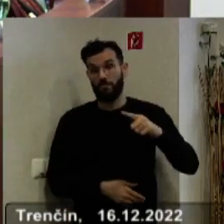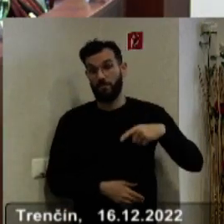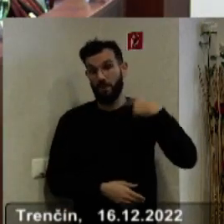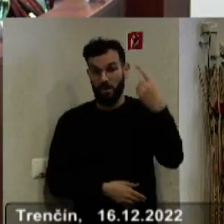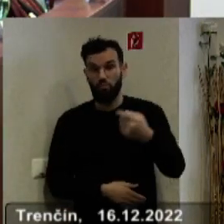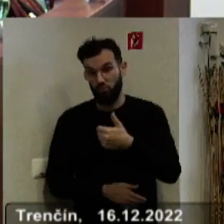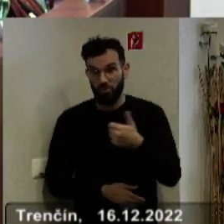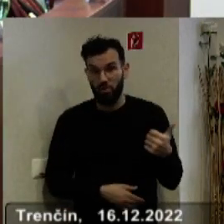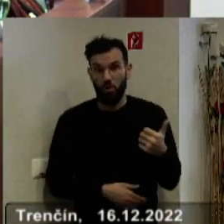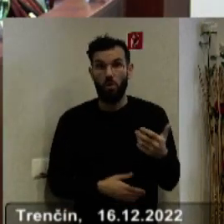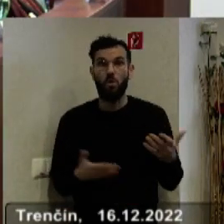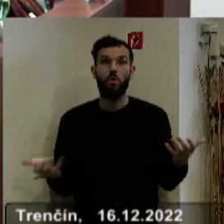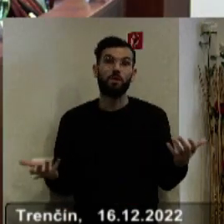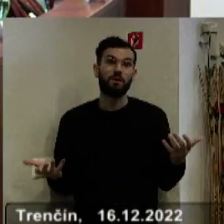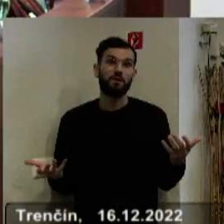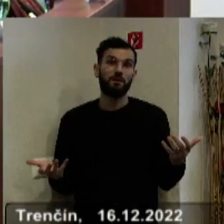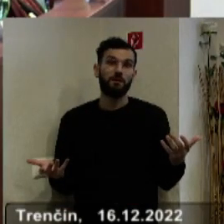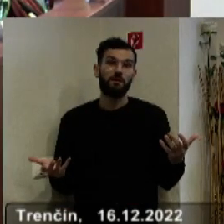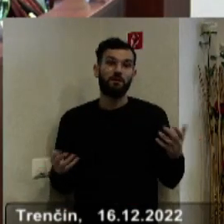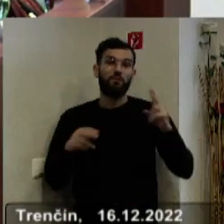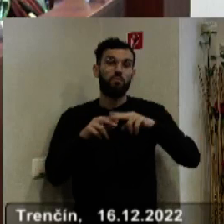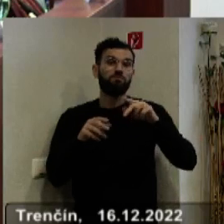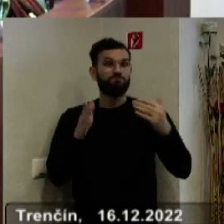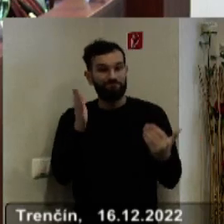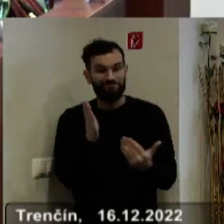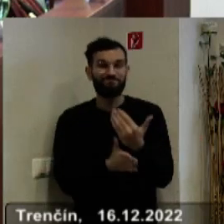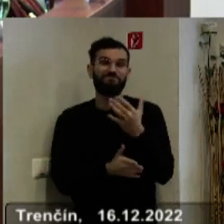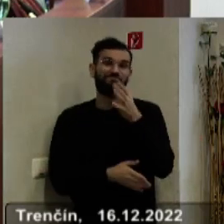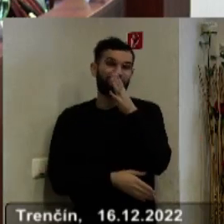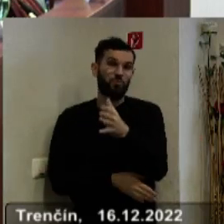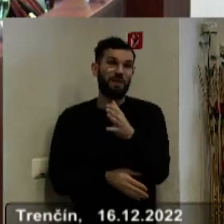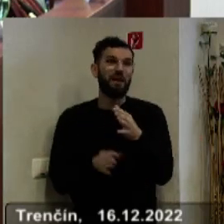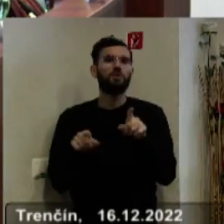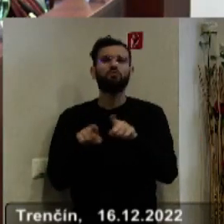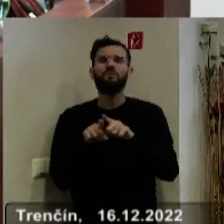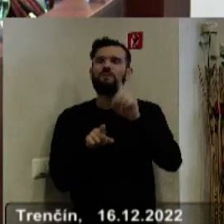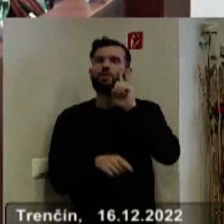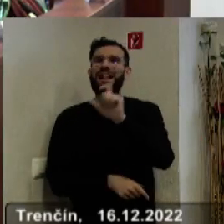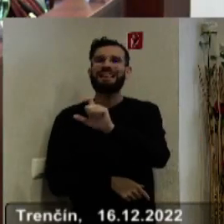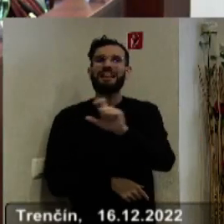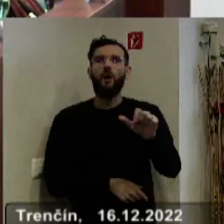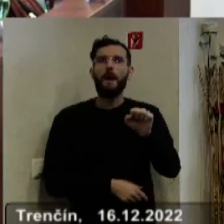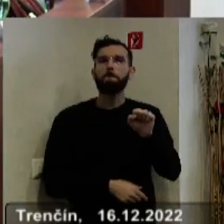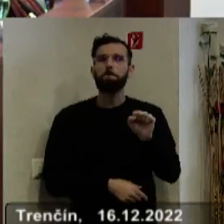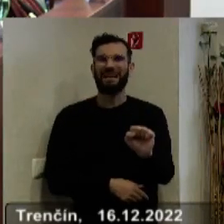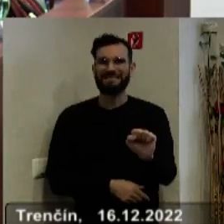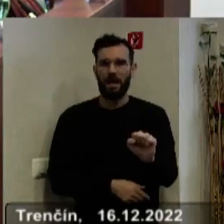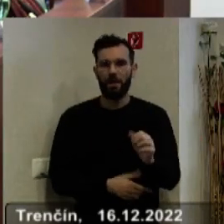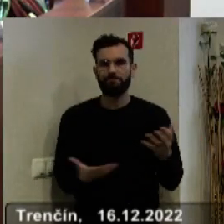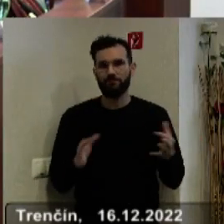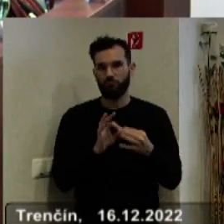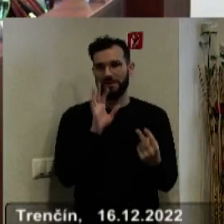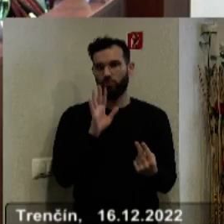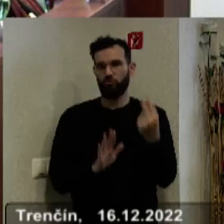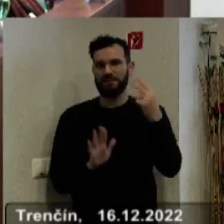sa nás možno teda v tom roku 2024 dotkne aj dlhová brzda, čo sa týka toho ústavného